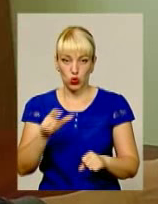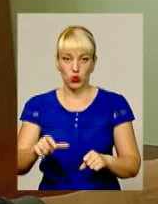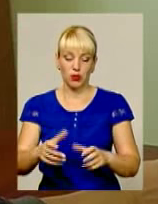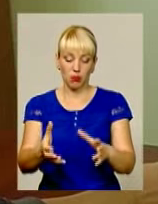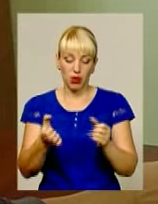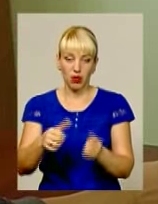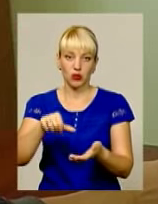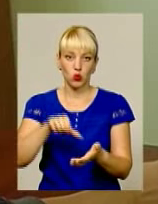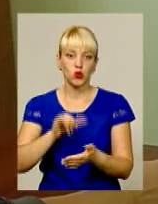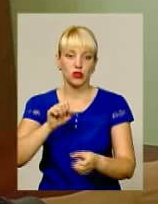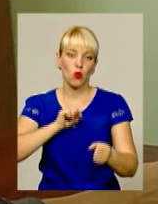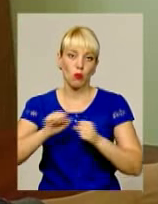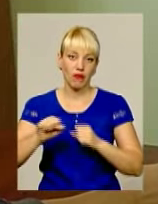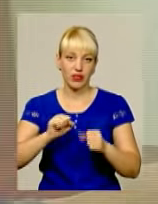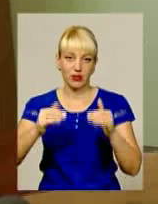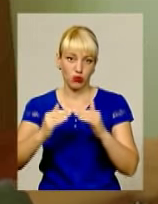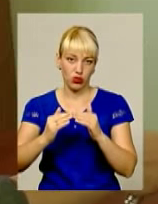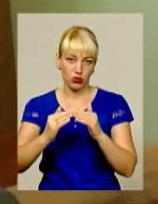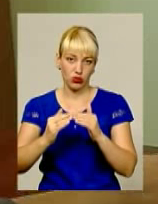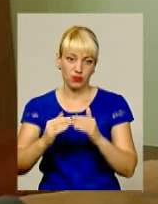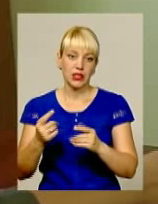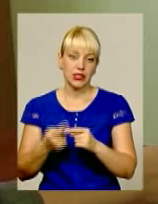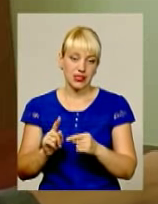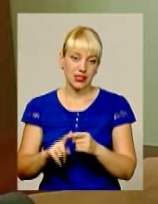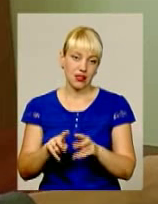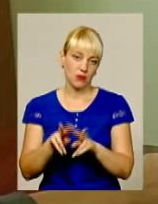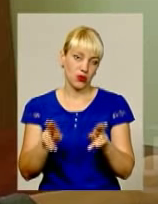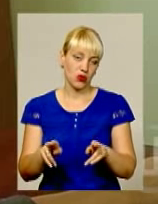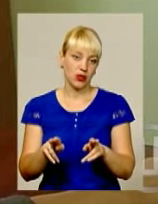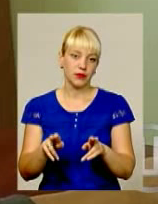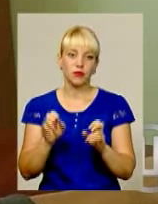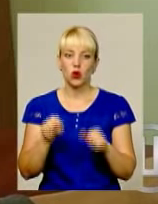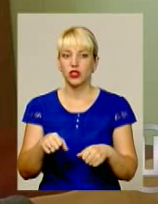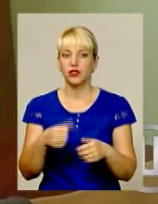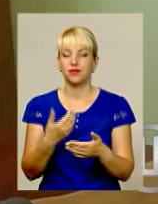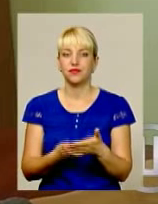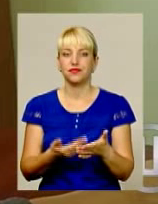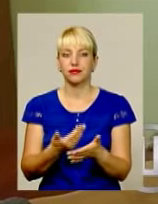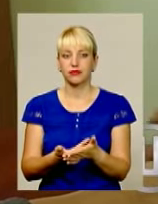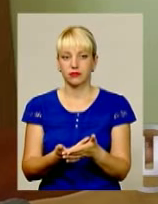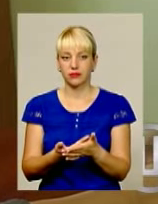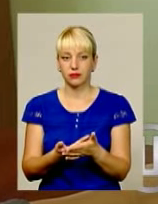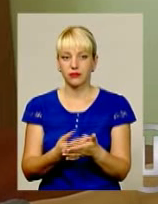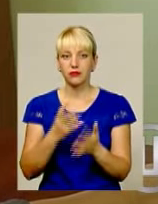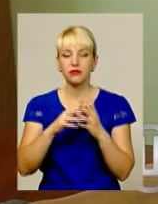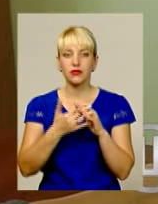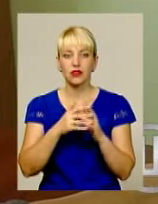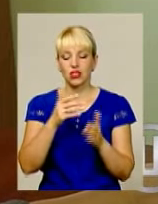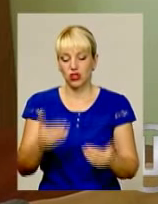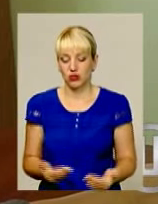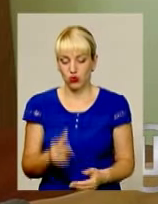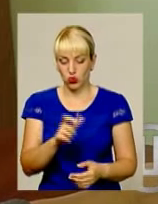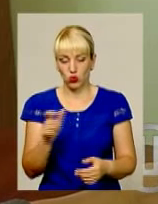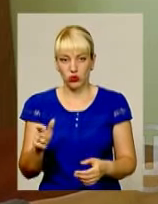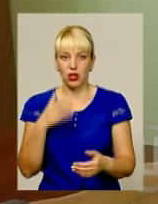приймати участь в управлінні будинки. Це по аналогії, можна взяти, що в селі живуть люди,